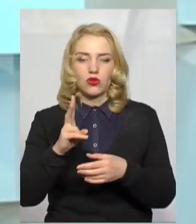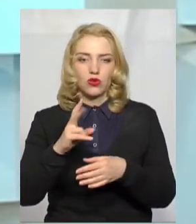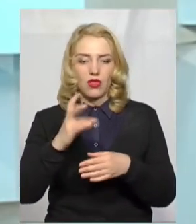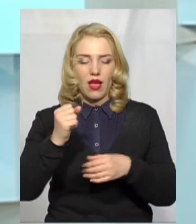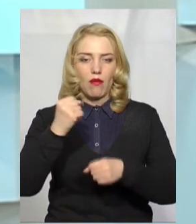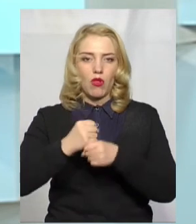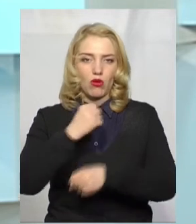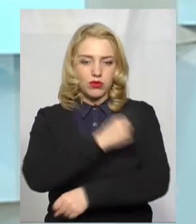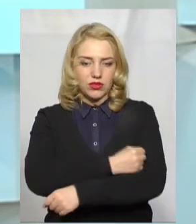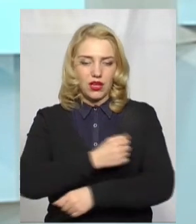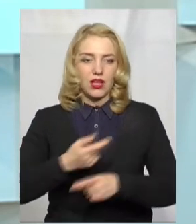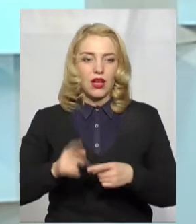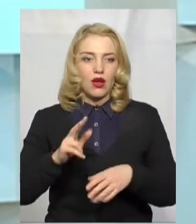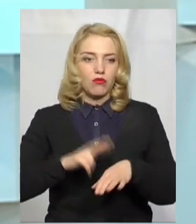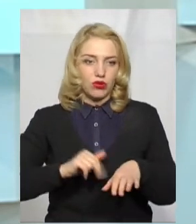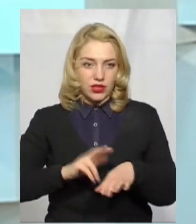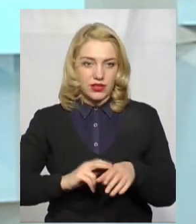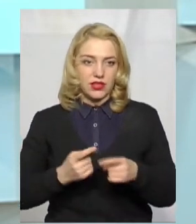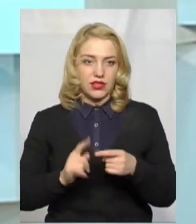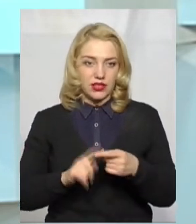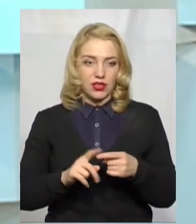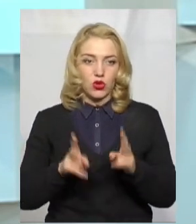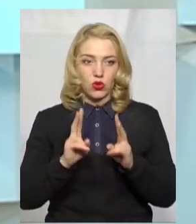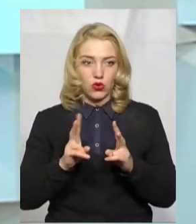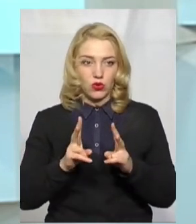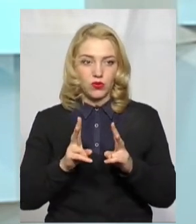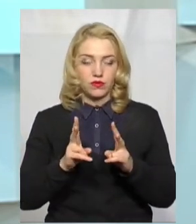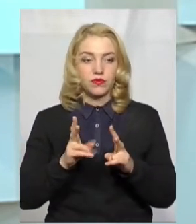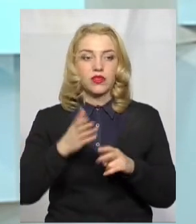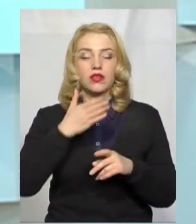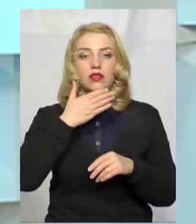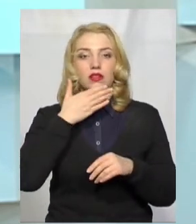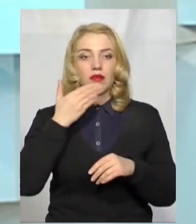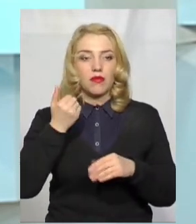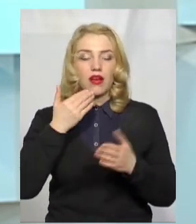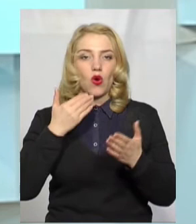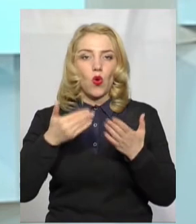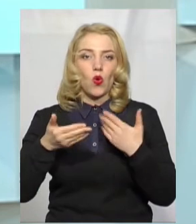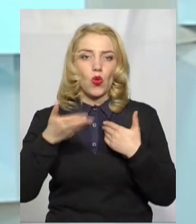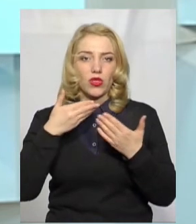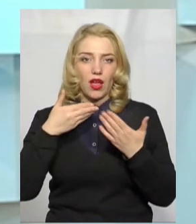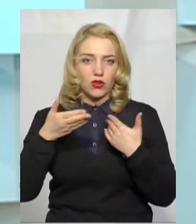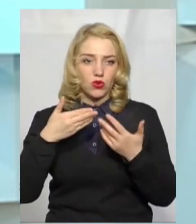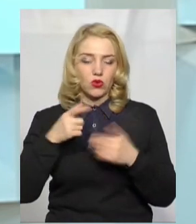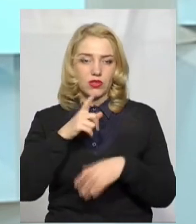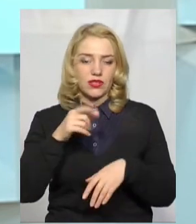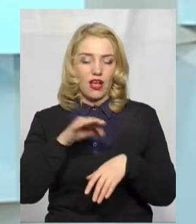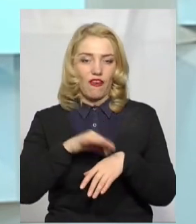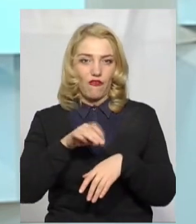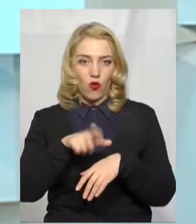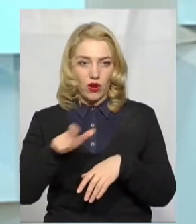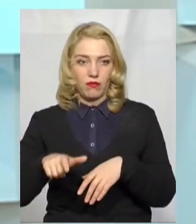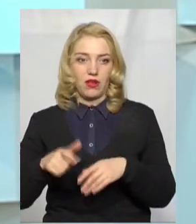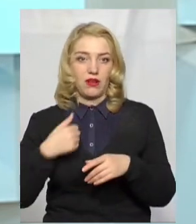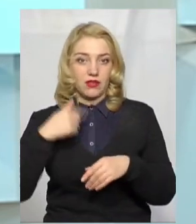Працівники поліції, в основному, тих, які не мають в них контакту з безпосередньою з хворими, тобто